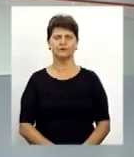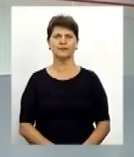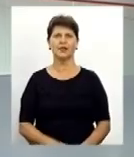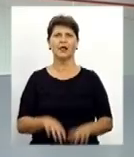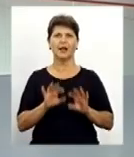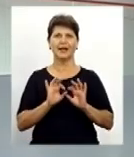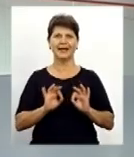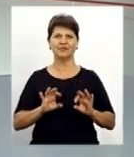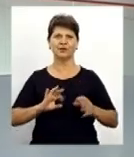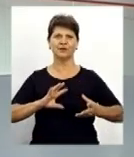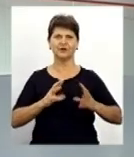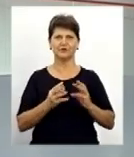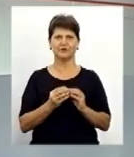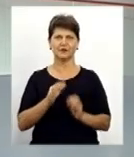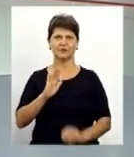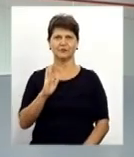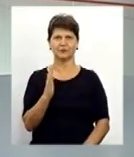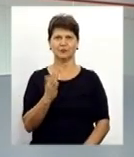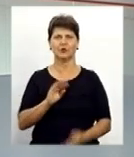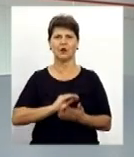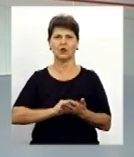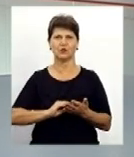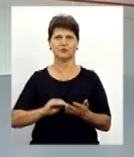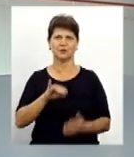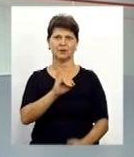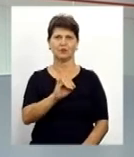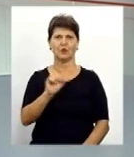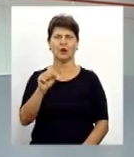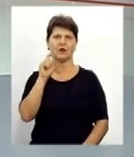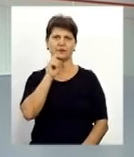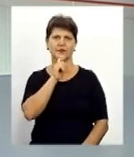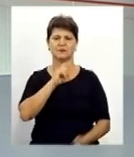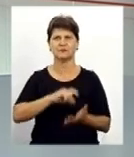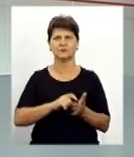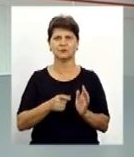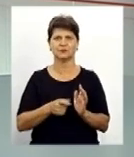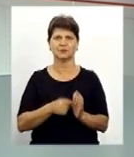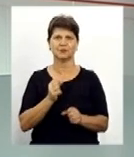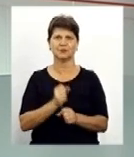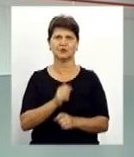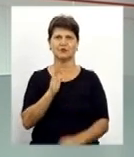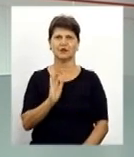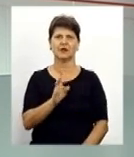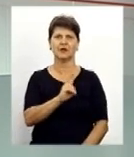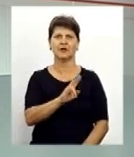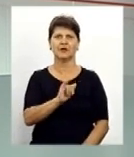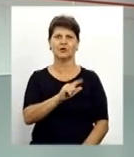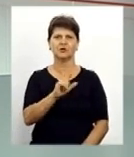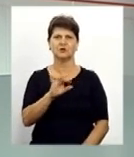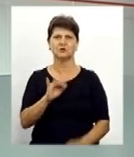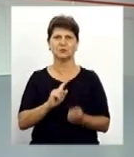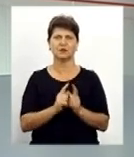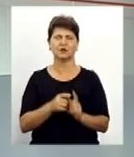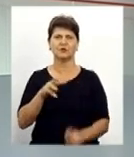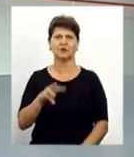Інформаційний вівторок готовий підсумовувати кореспонденти ЮА «Вінниця». В студії працює Валерій Кузнєцов, сурдопереклад Маріни Нікікіної.